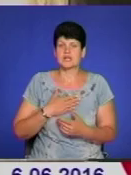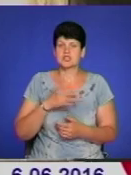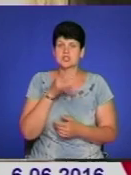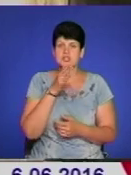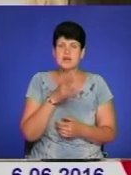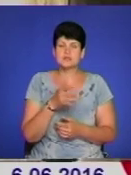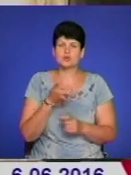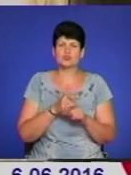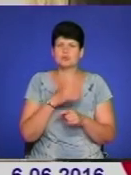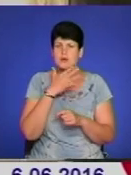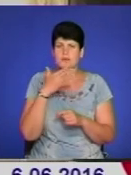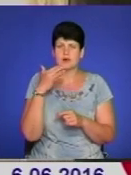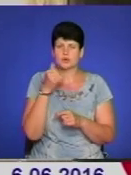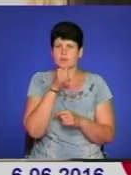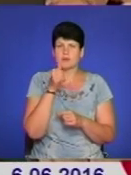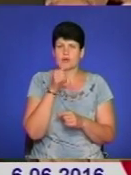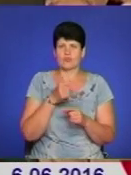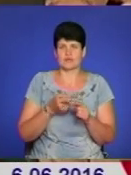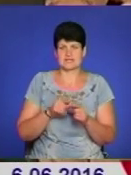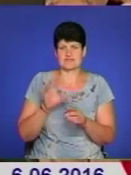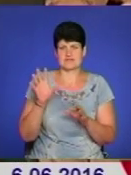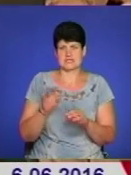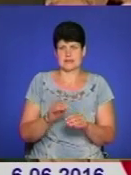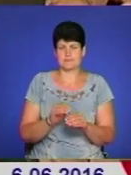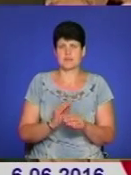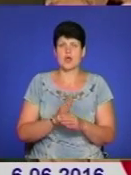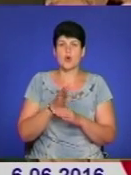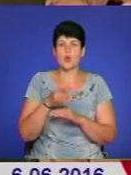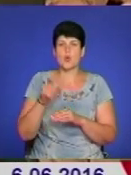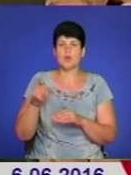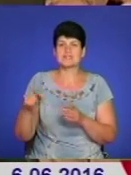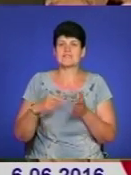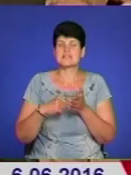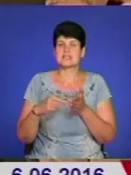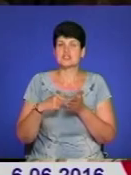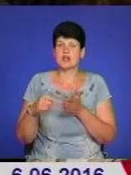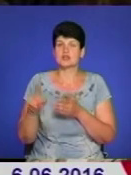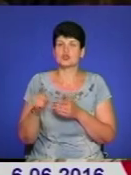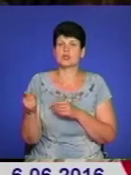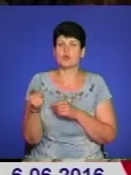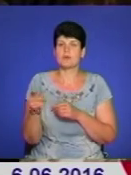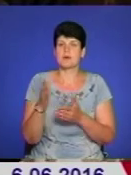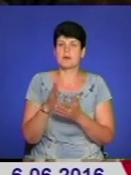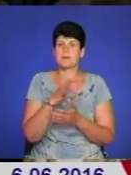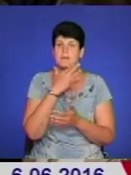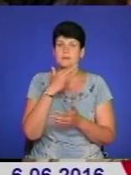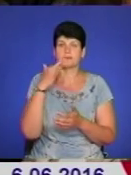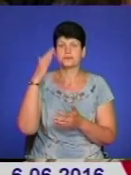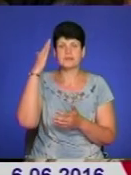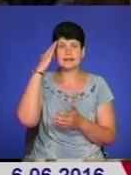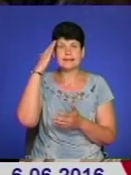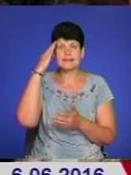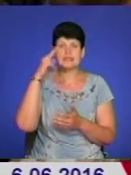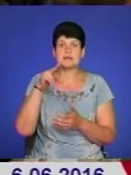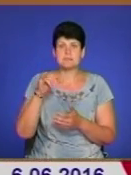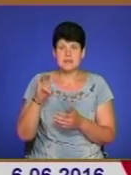дуже багато людей приховують, скажімо, це все. А гості мистецького заходу відзначали, що Тернопільщина багата на таланти. І Пінзель –